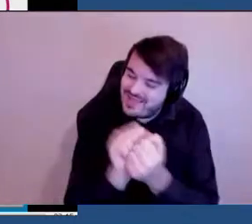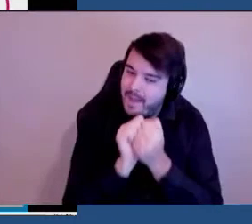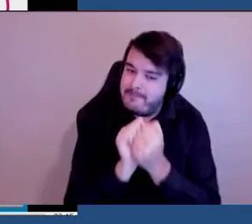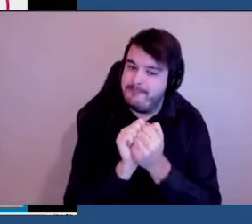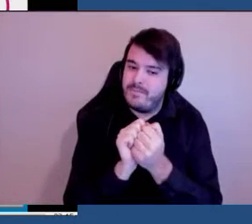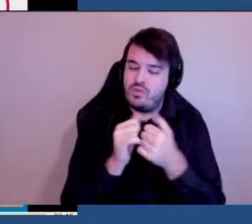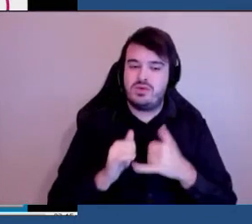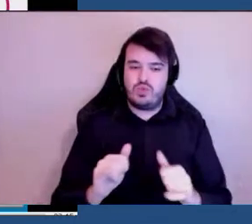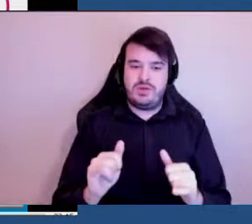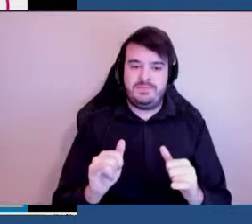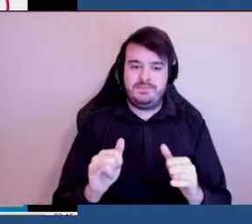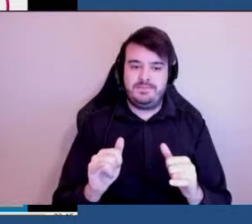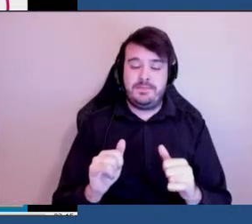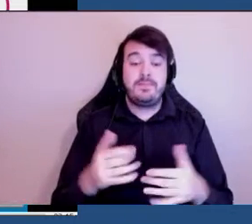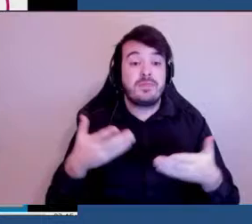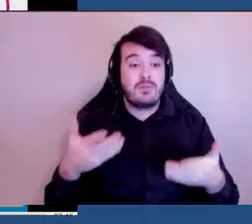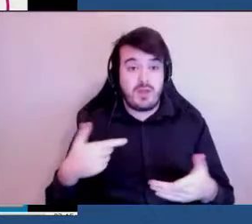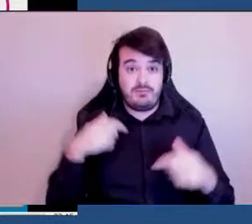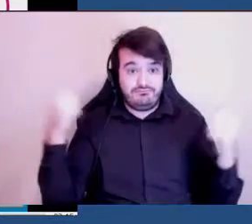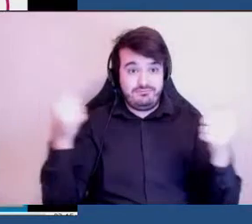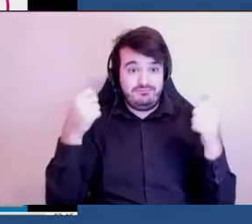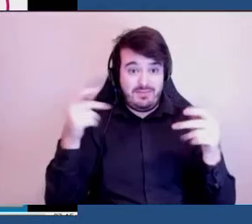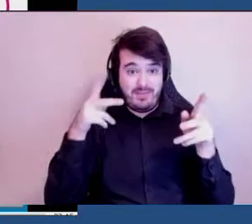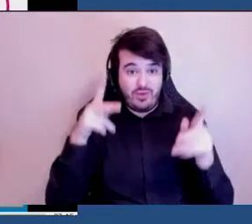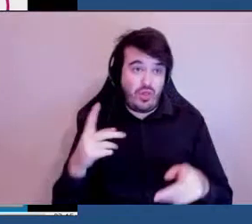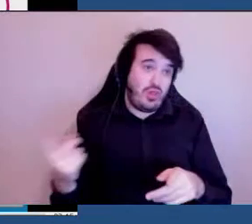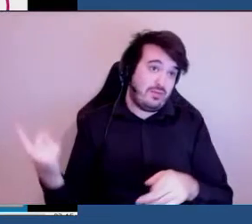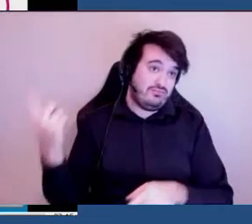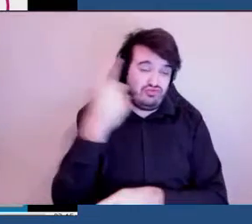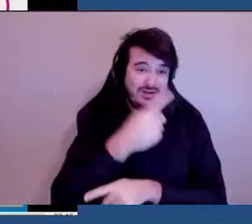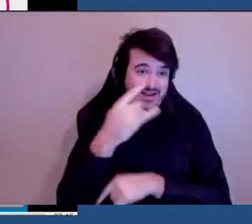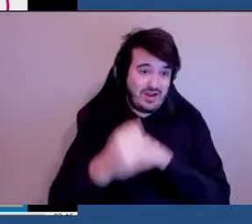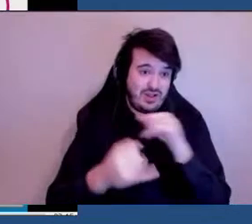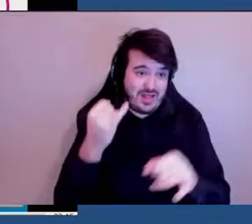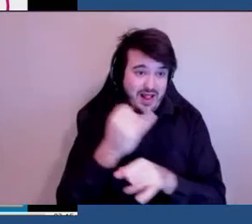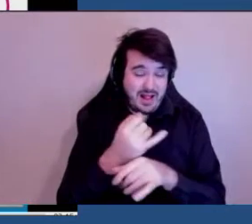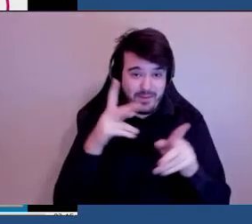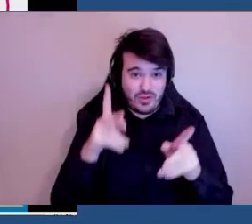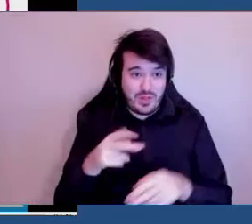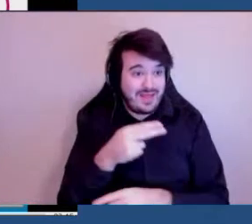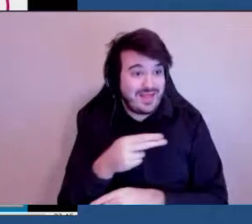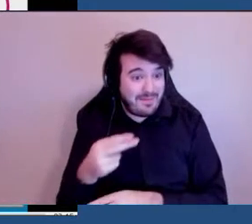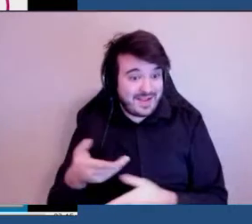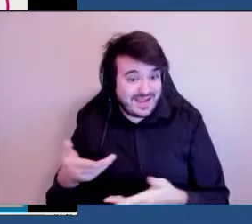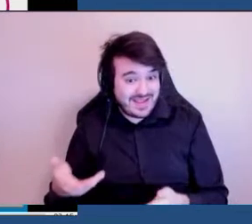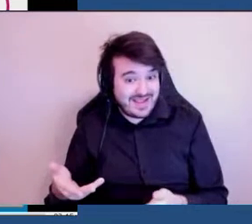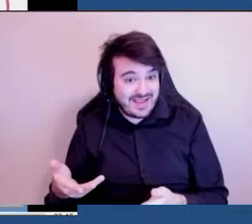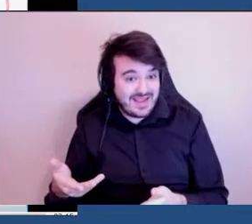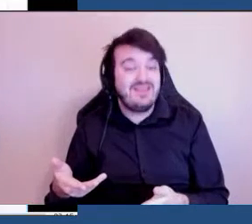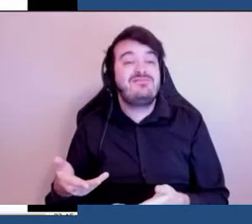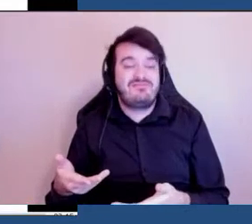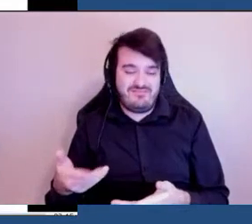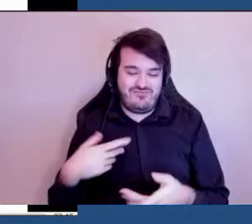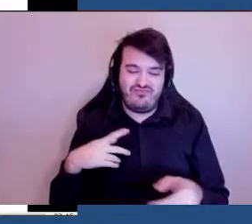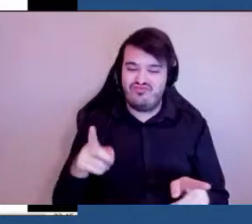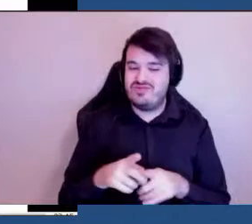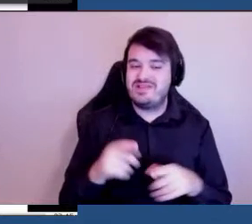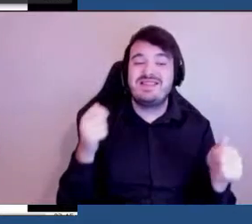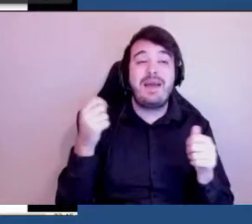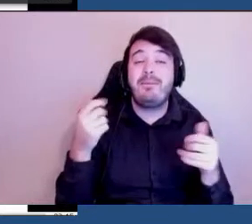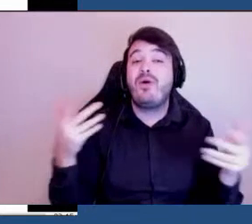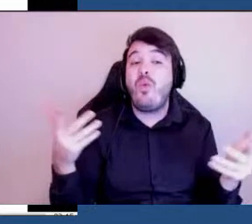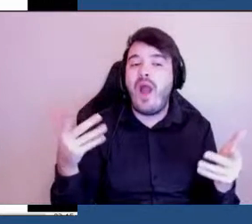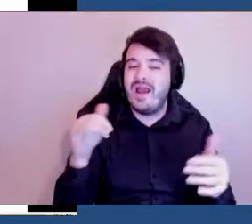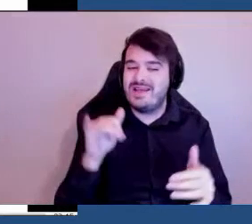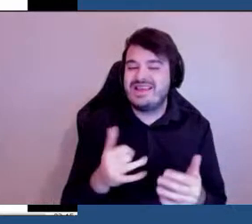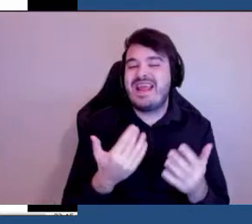maintenant que nous célébrons cette journée internationale des personnes handicapées, célébrons aussi l'espoir et la